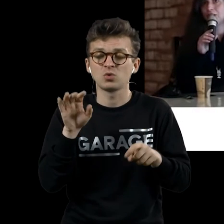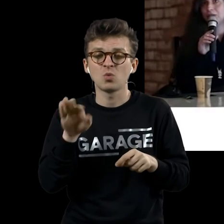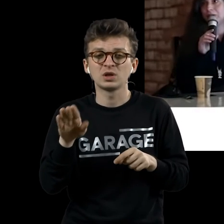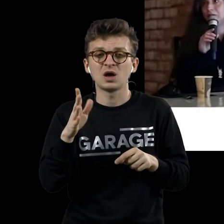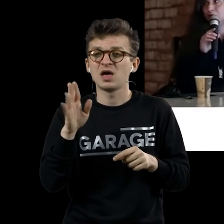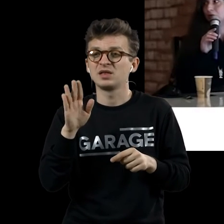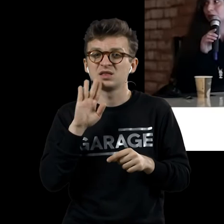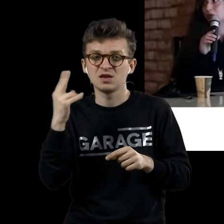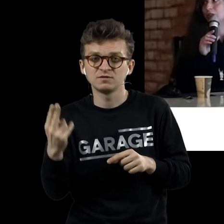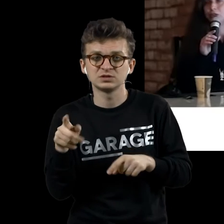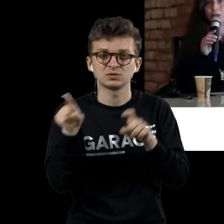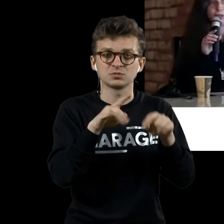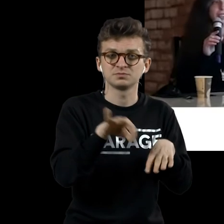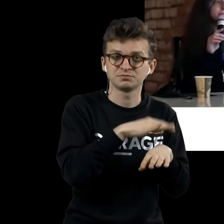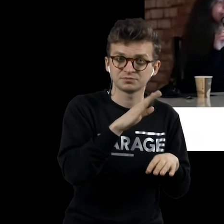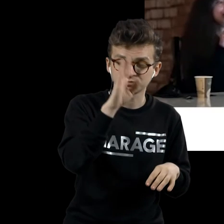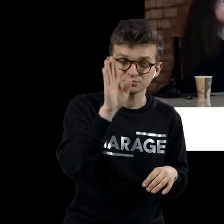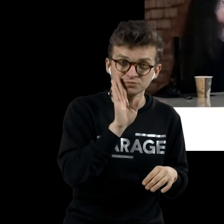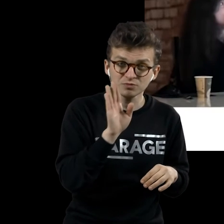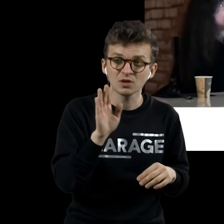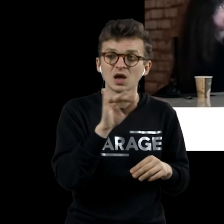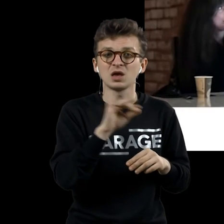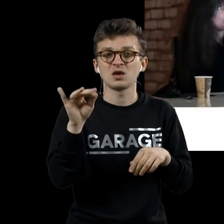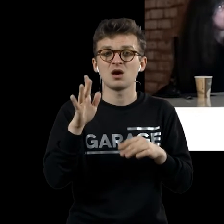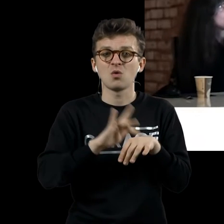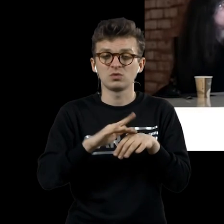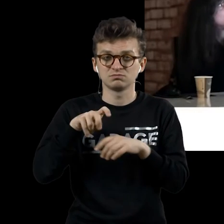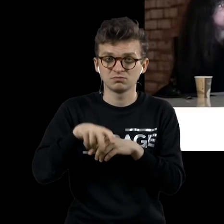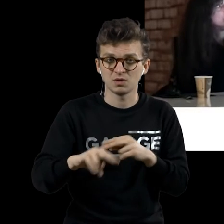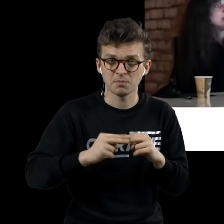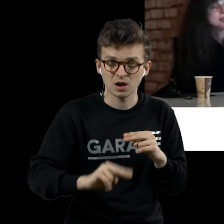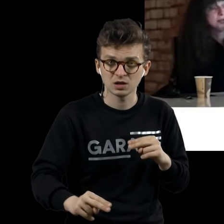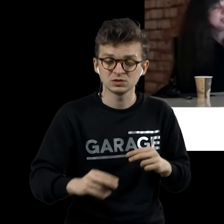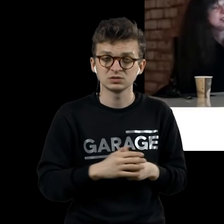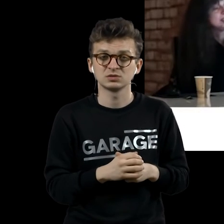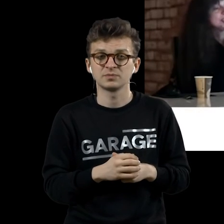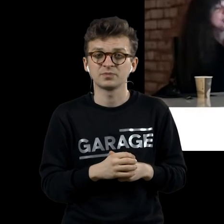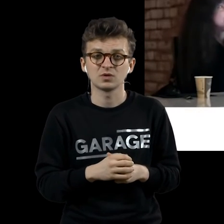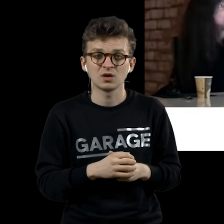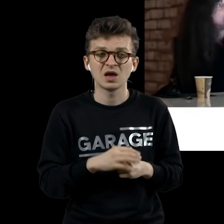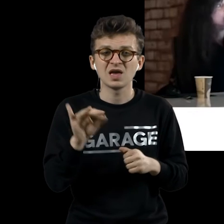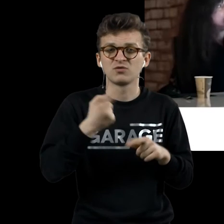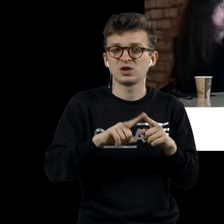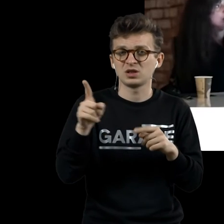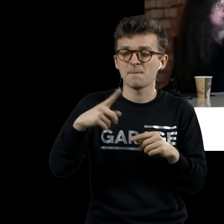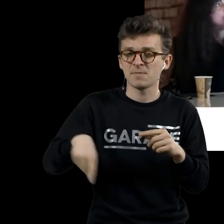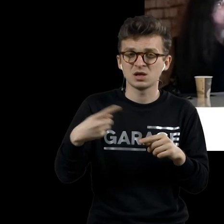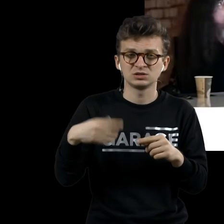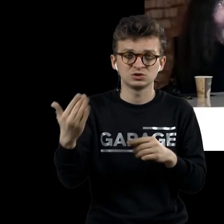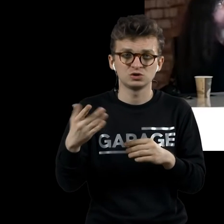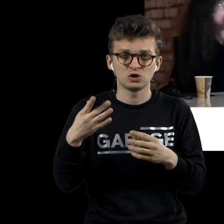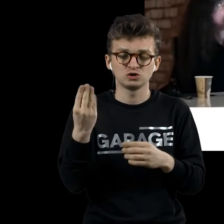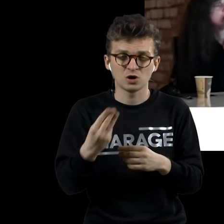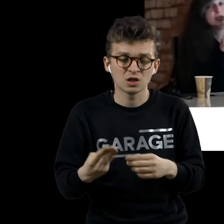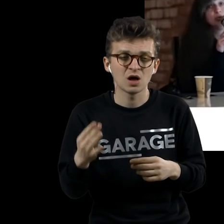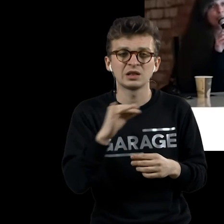новобрачной, вот вам обнаженная, спускающаяся по лестнице, вот вам все мельницы для шоколада, вон вам мельничное колесо.